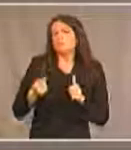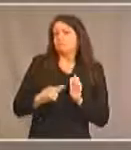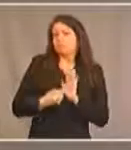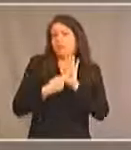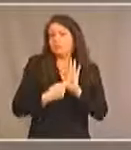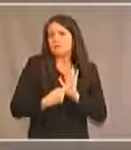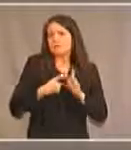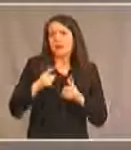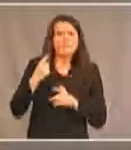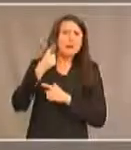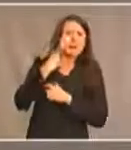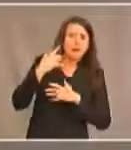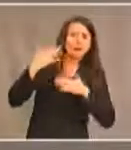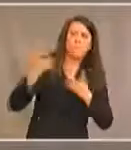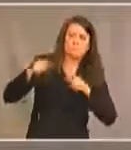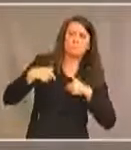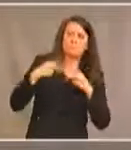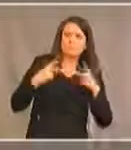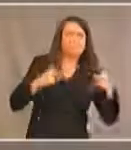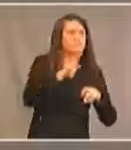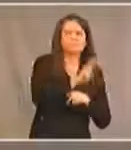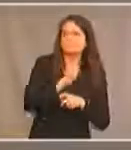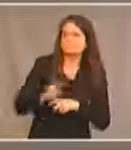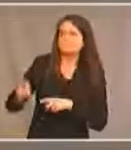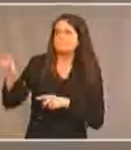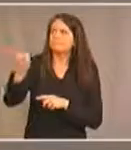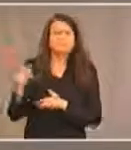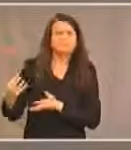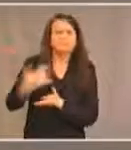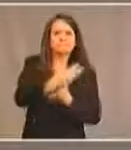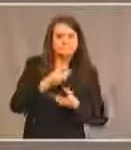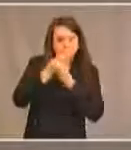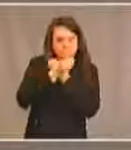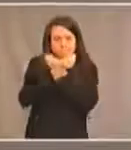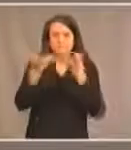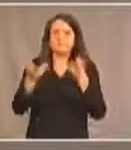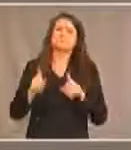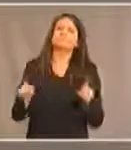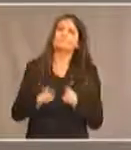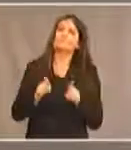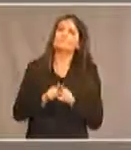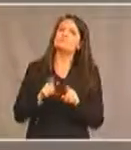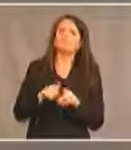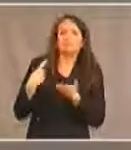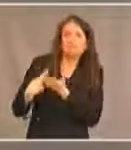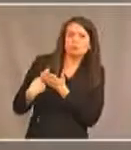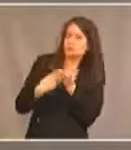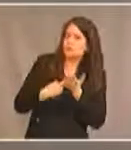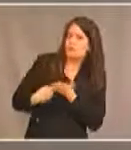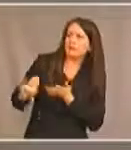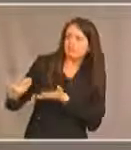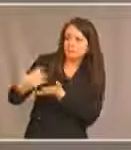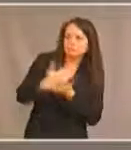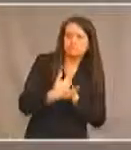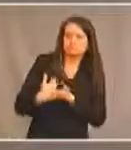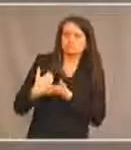avons entendu en parcourant le pays et vous donner des... vous faire part des commentaires que nous avons reçus